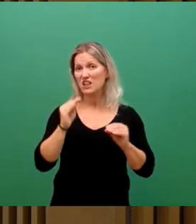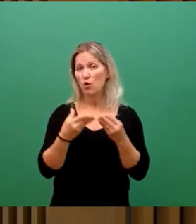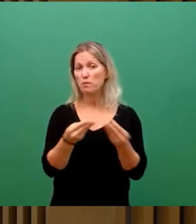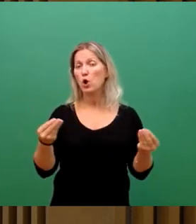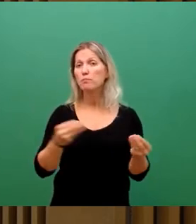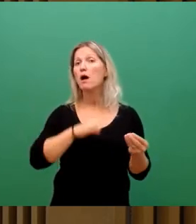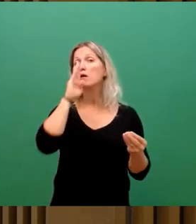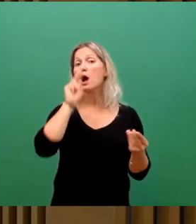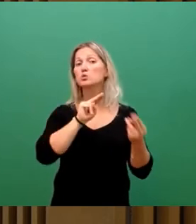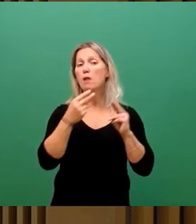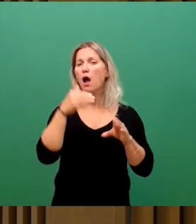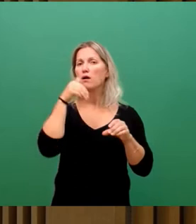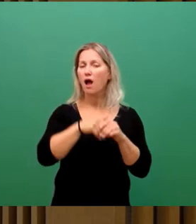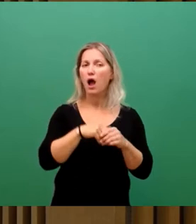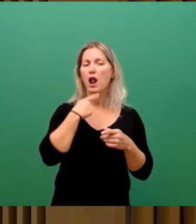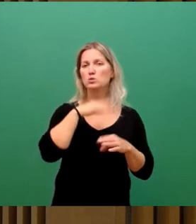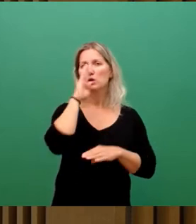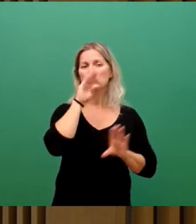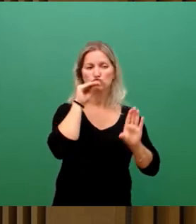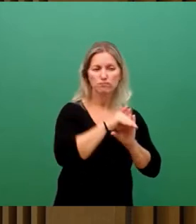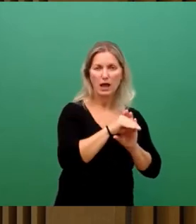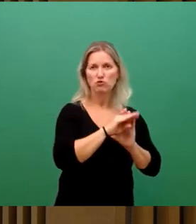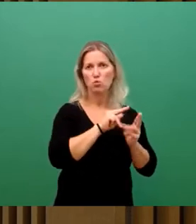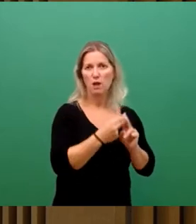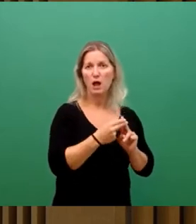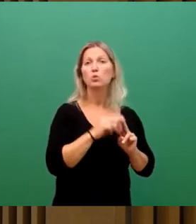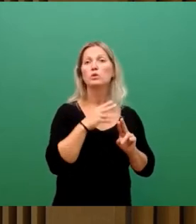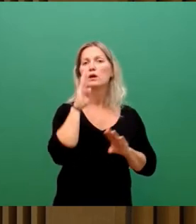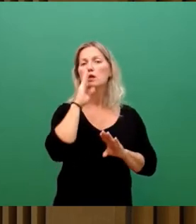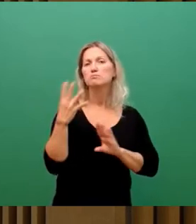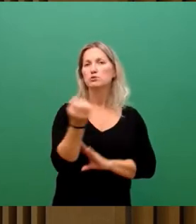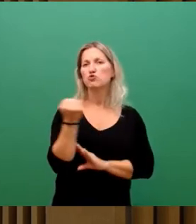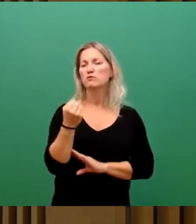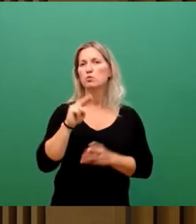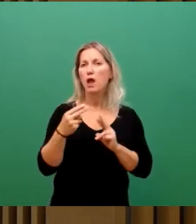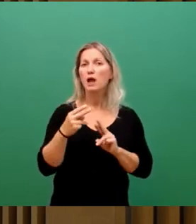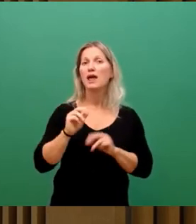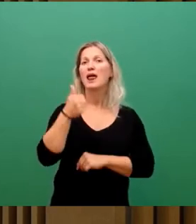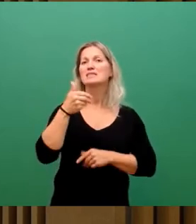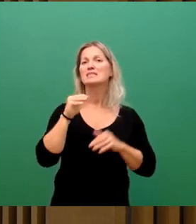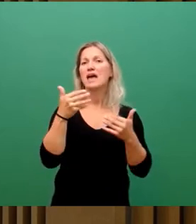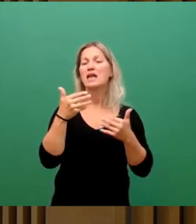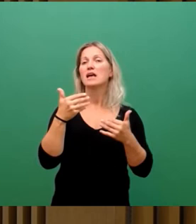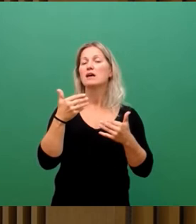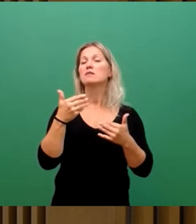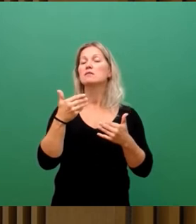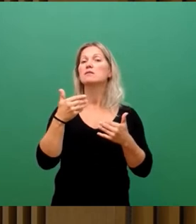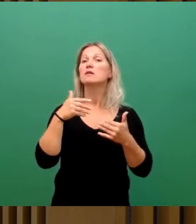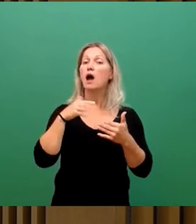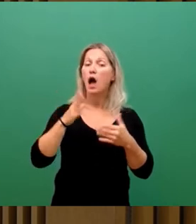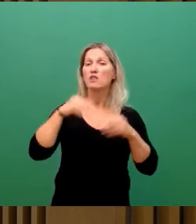bestehend aus Gasspeicherumlage und Gasbeschaffungsumlage zum 1.10.2022 zu einer Bruttoerhöhung des Gaspreises um 3